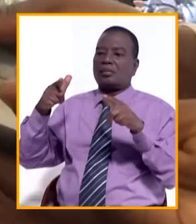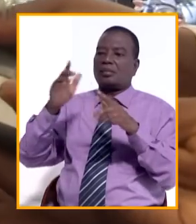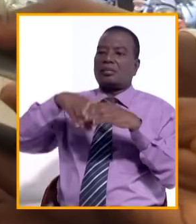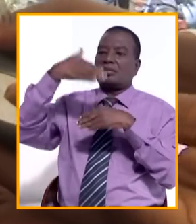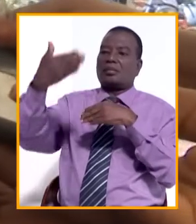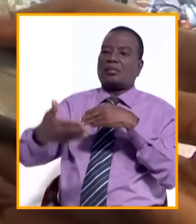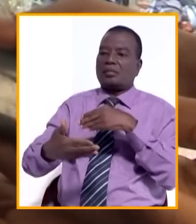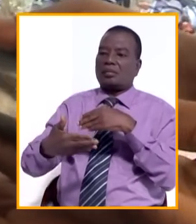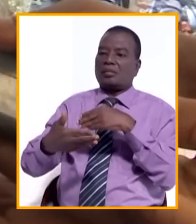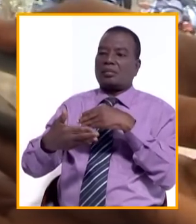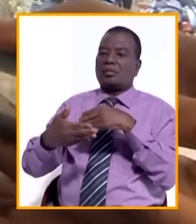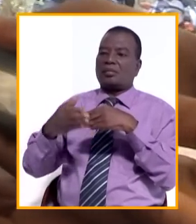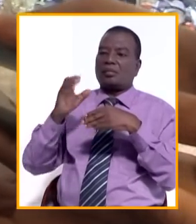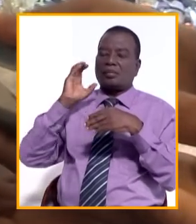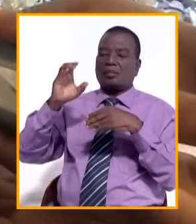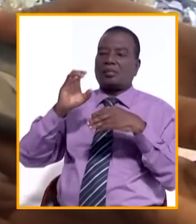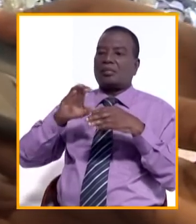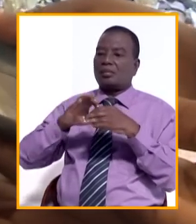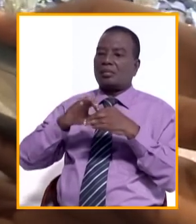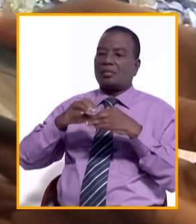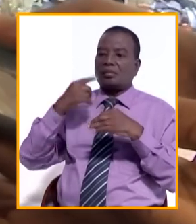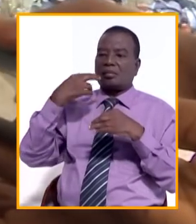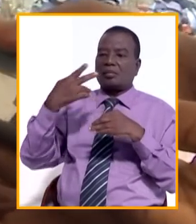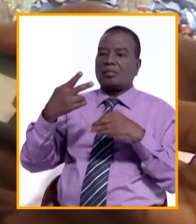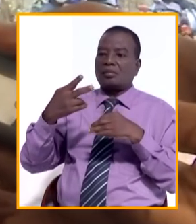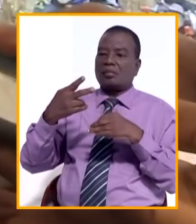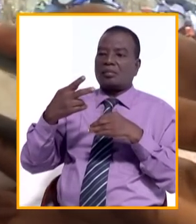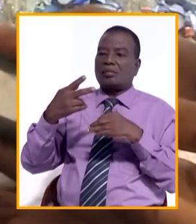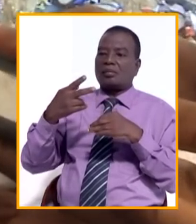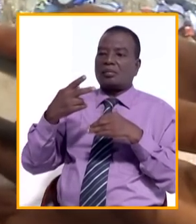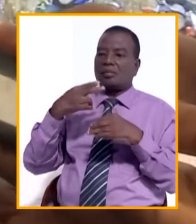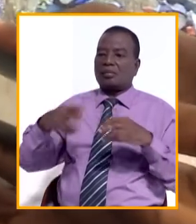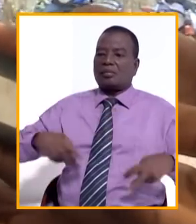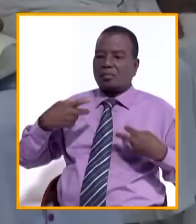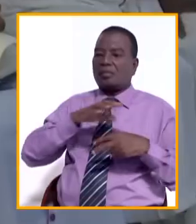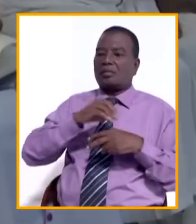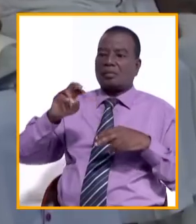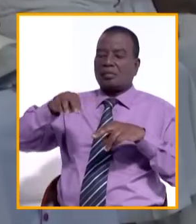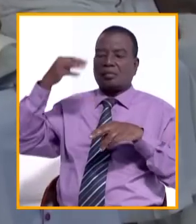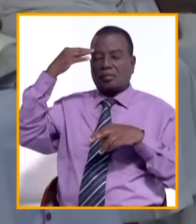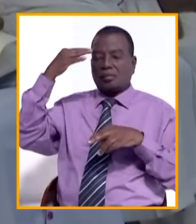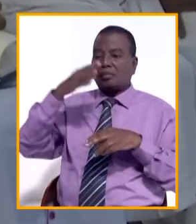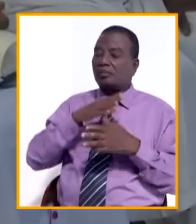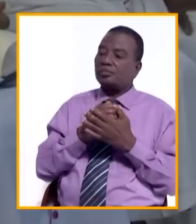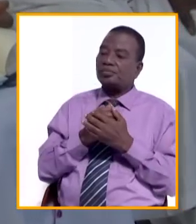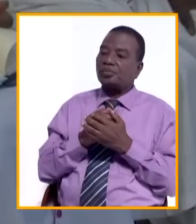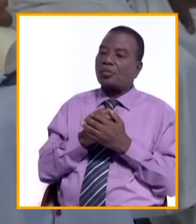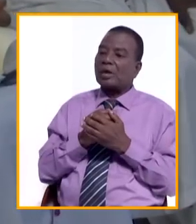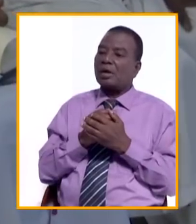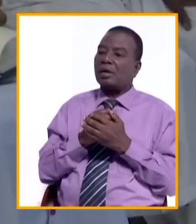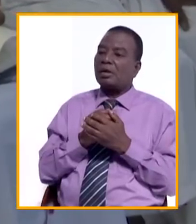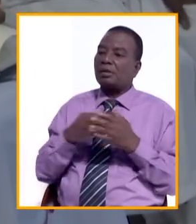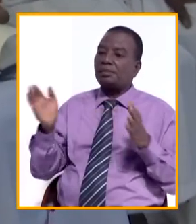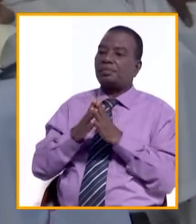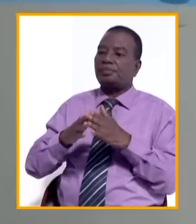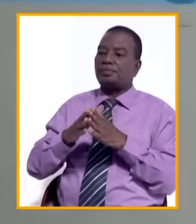l'issue du congrès extraordinaire que les prêtres ont organisé pour essayer de voir un peu leur vie et leur ministère. La rencontre des évêques catholiques